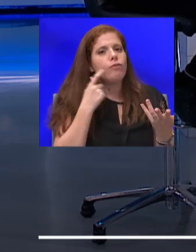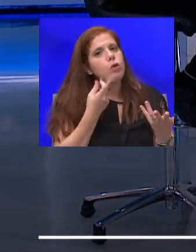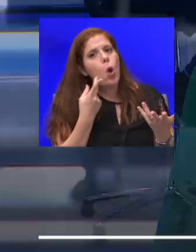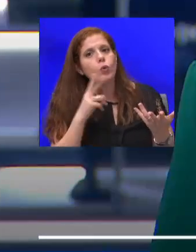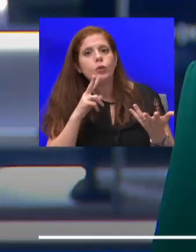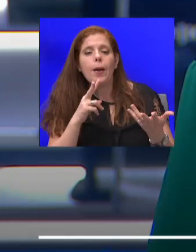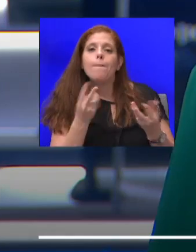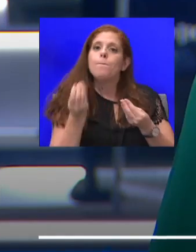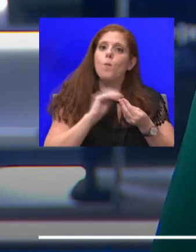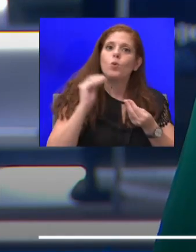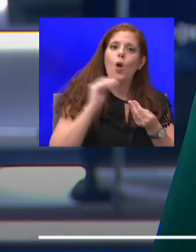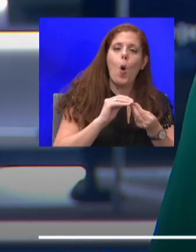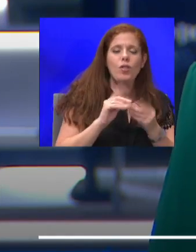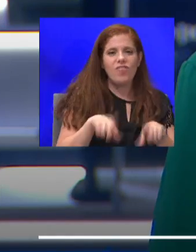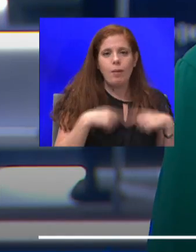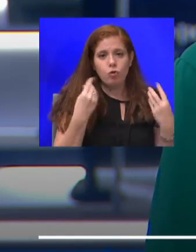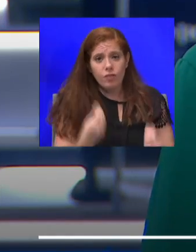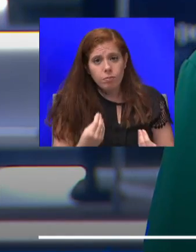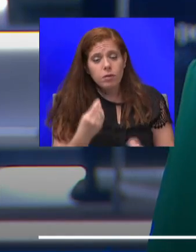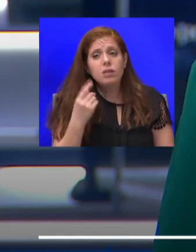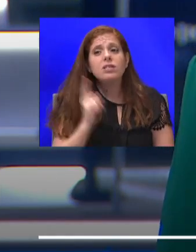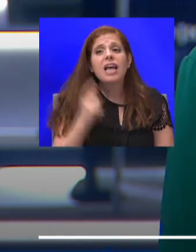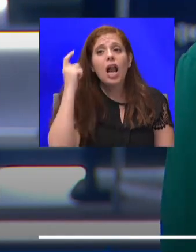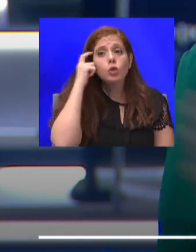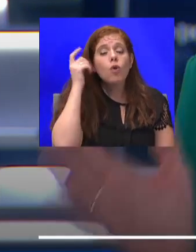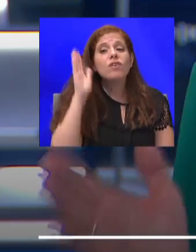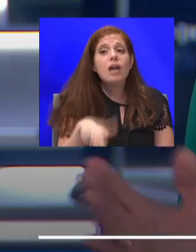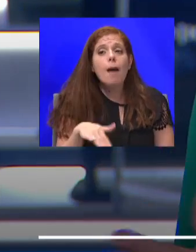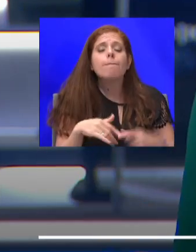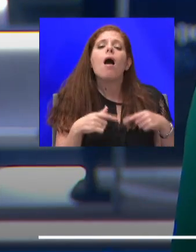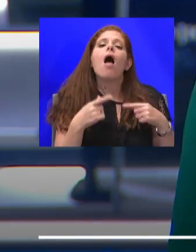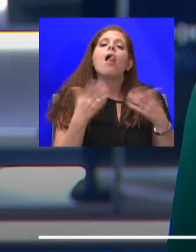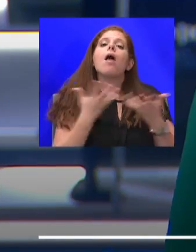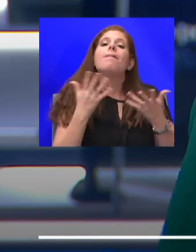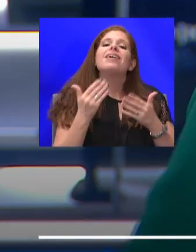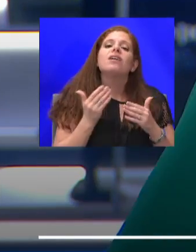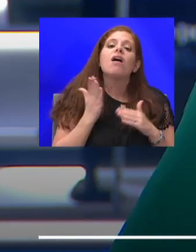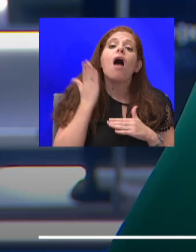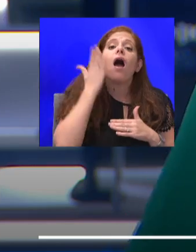חיים טובים. צריך לחשוב גם על היום שאחרי. לא רק קורונה, לא חושבים